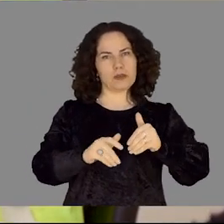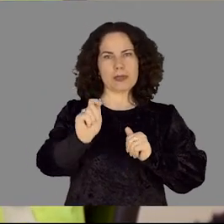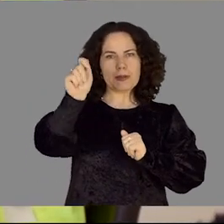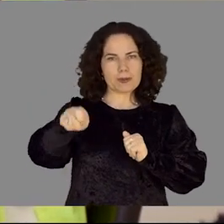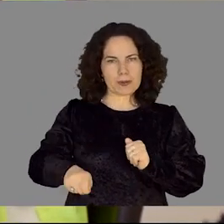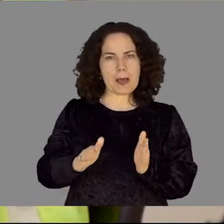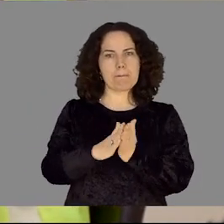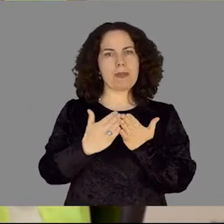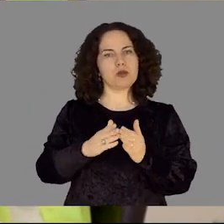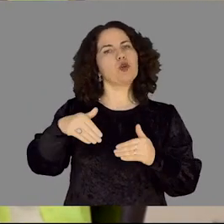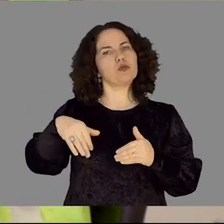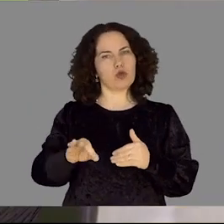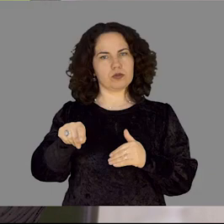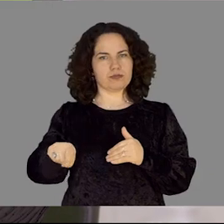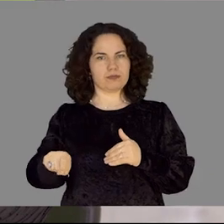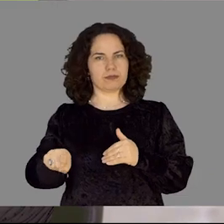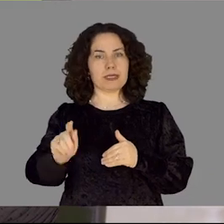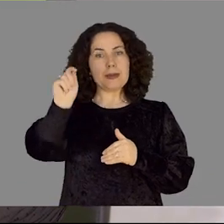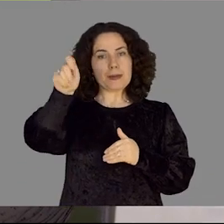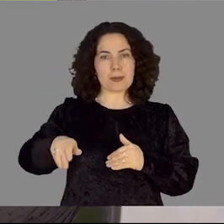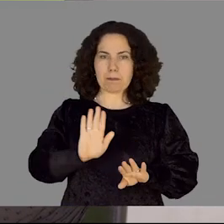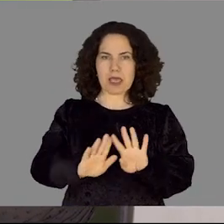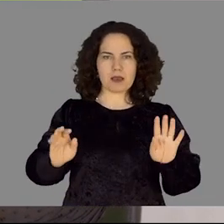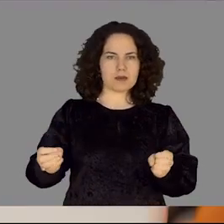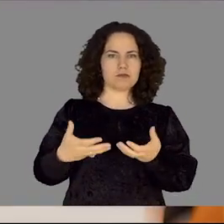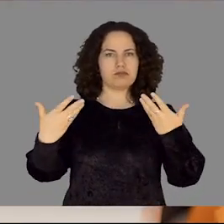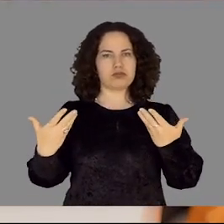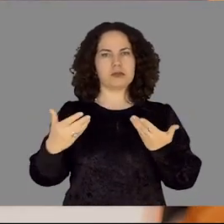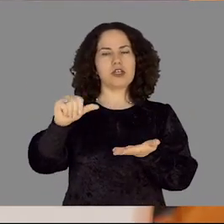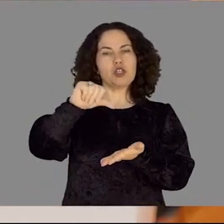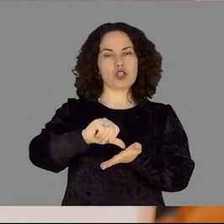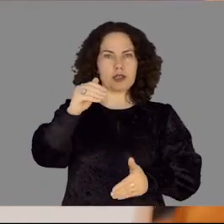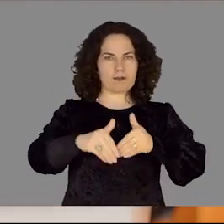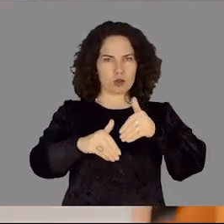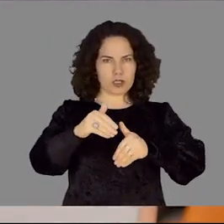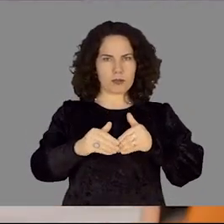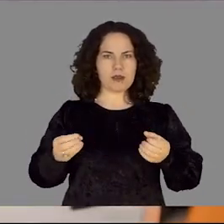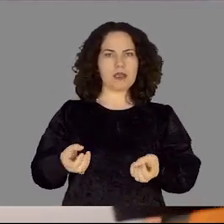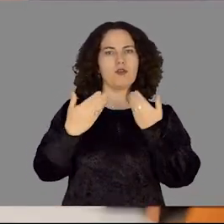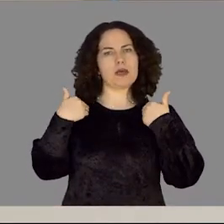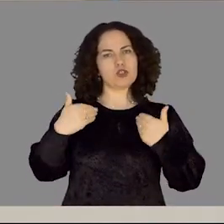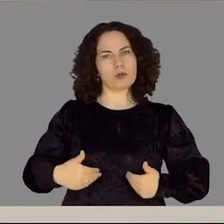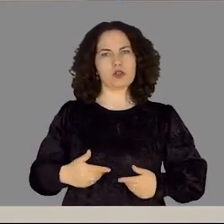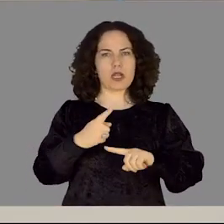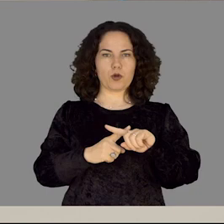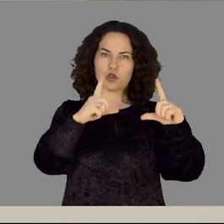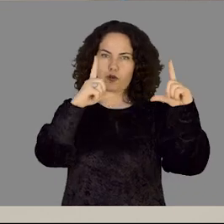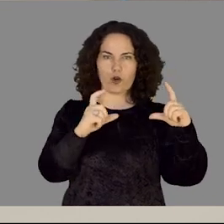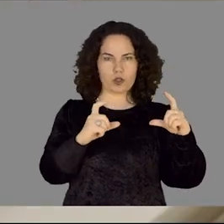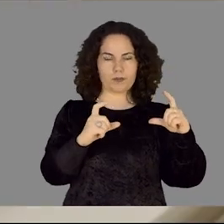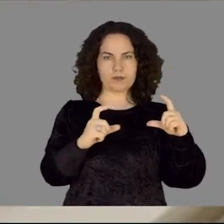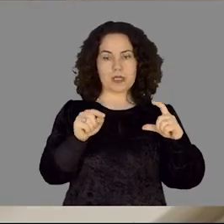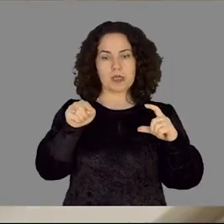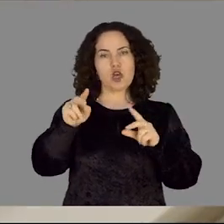letër njëftimin ose pasaportën tuaj. Nga ledzimin do të shfaqen, që ndra juaj e votimit, të dhënat tuaja, si dhe foto.